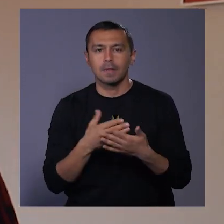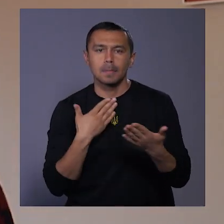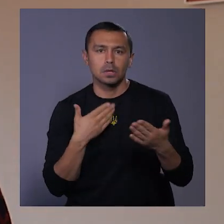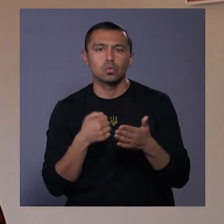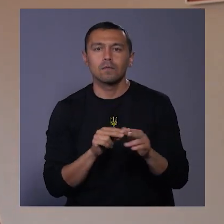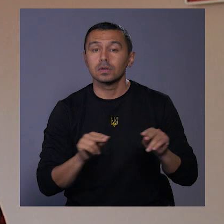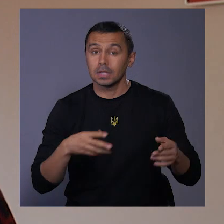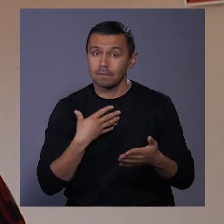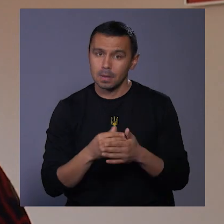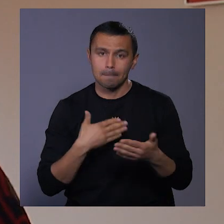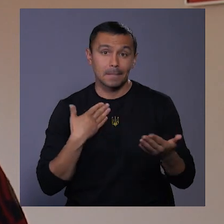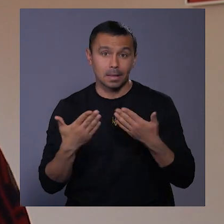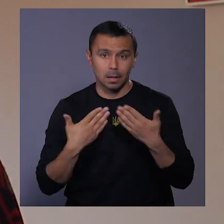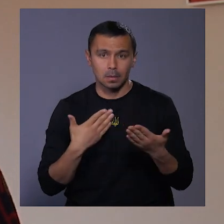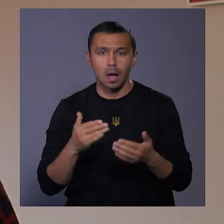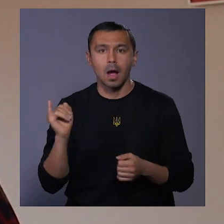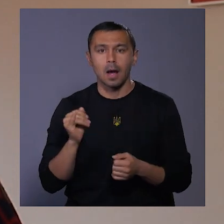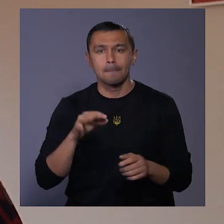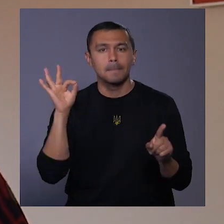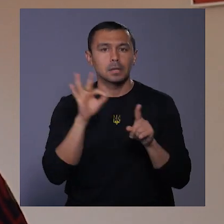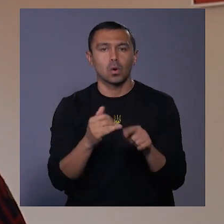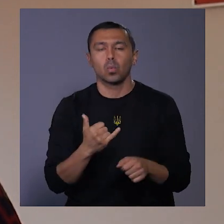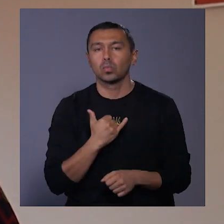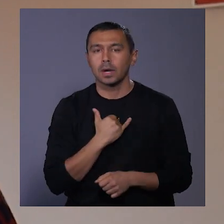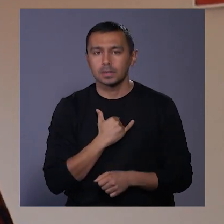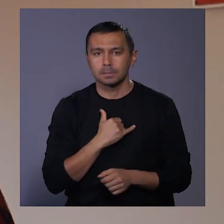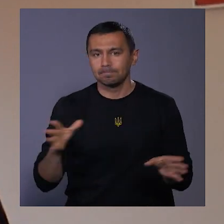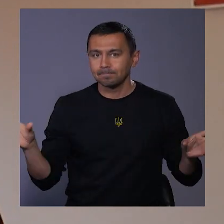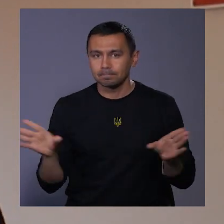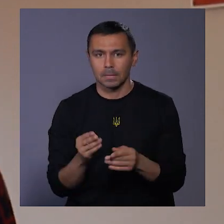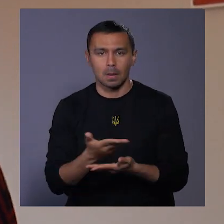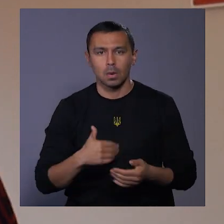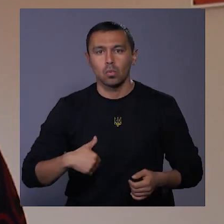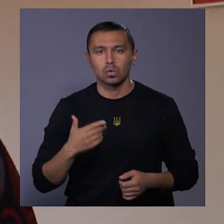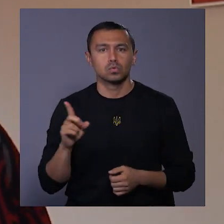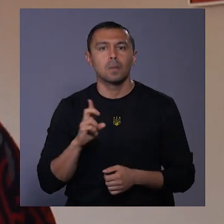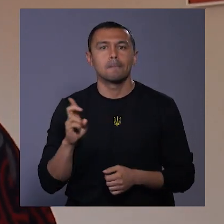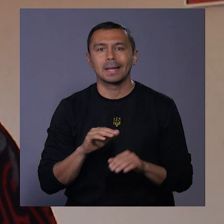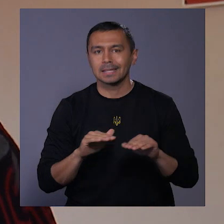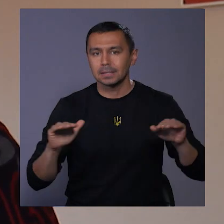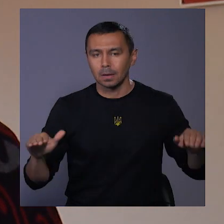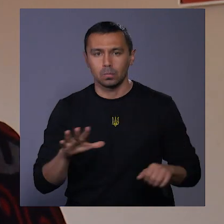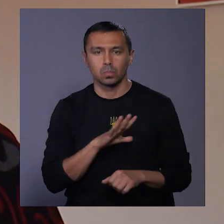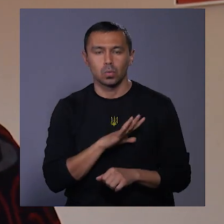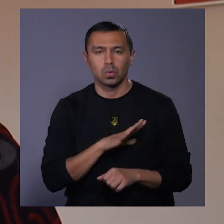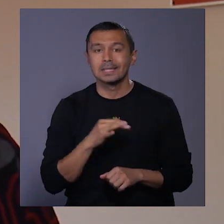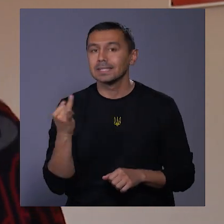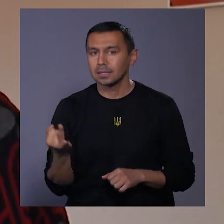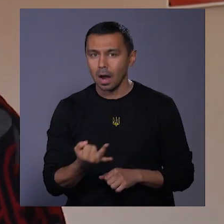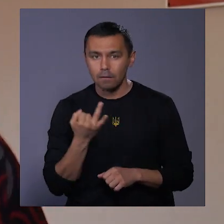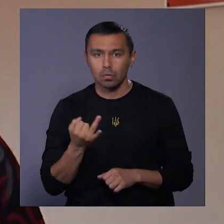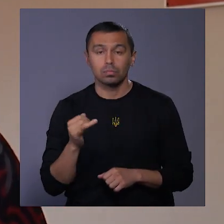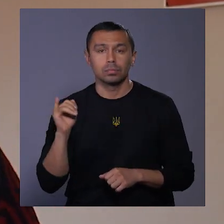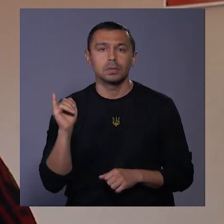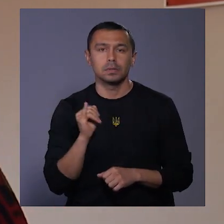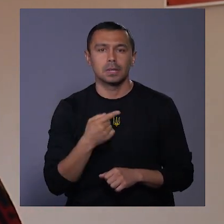вчителі мають свій підхід, ну а мета у нас спільна, ми хочемо, щоб дітям було і цікаво, ну